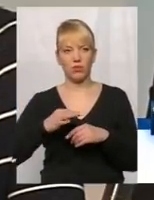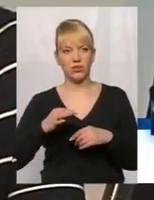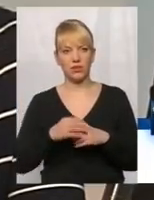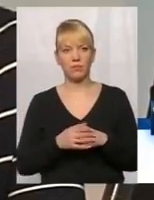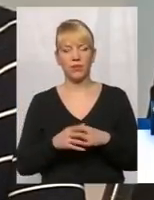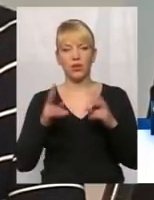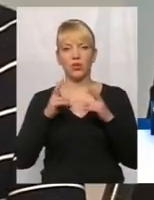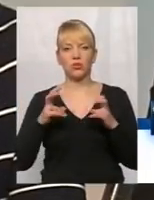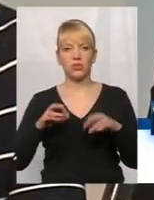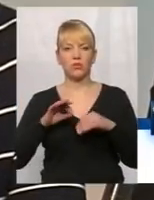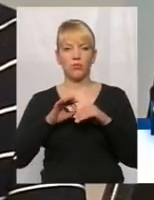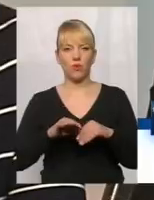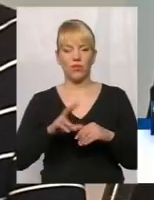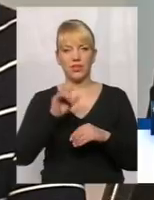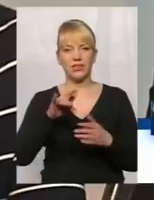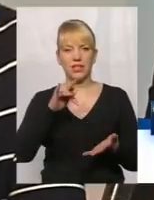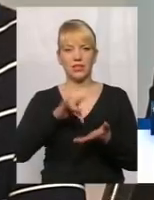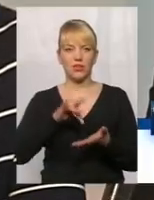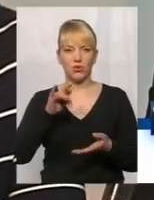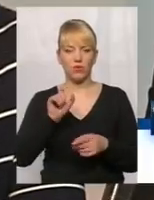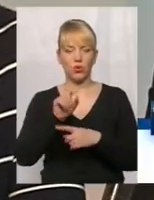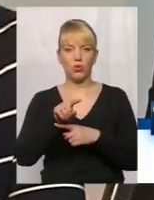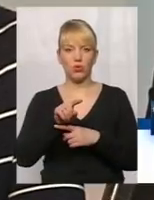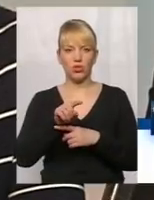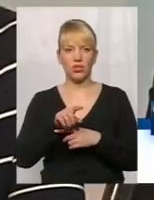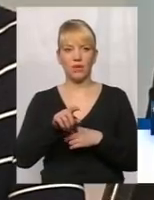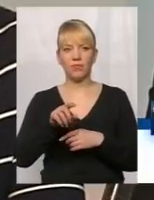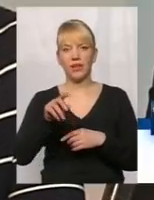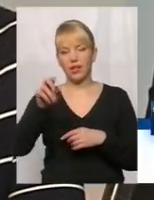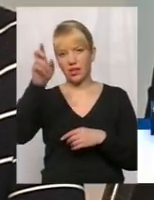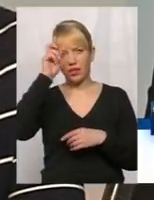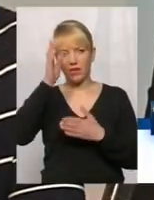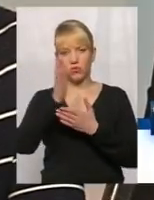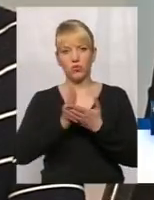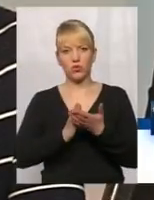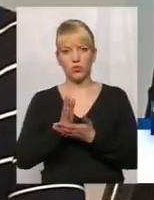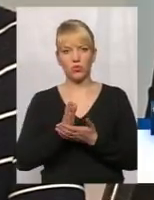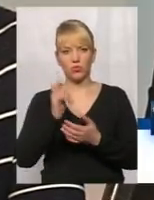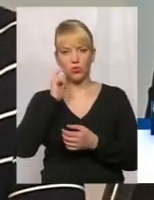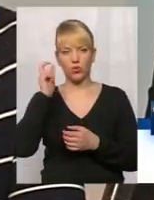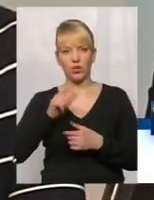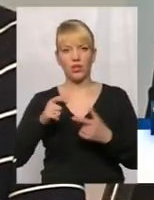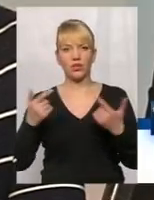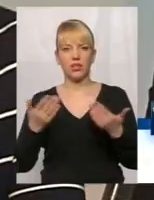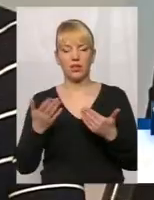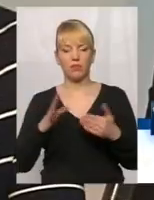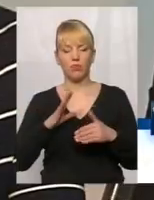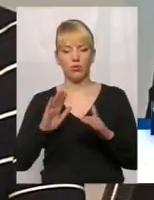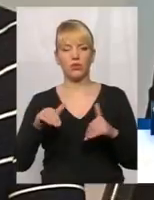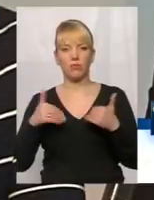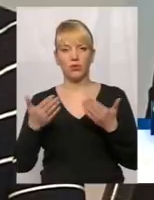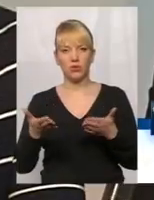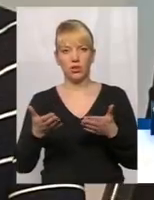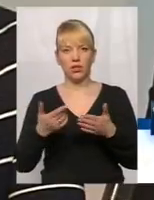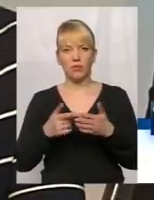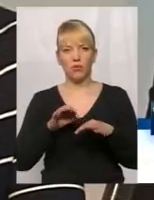Дослідження проведено за централізованим дорученням Державодитслужби України, яким було заплановано і ініційовано проведення